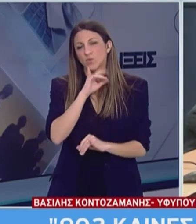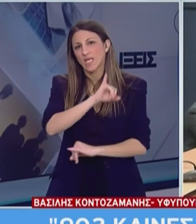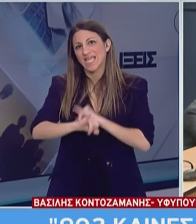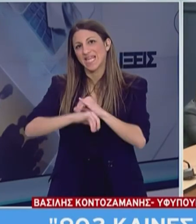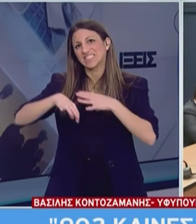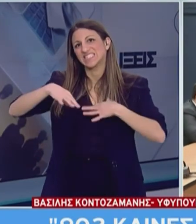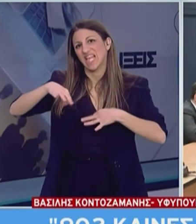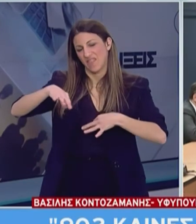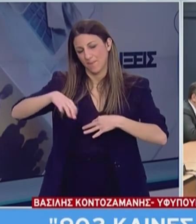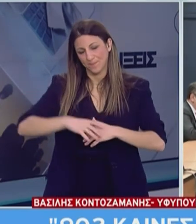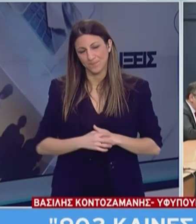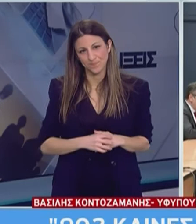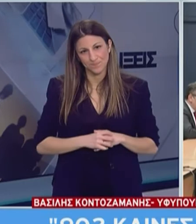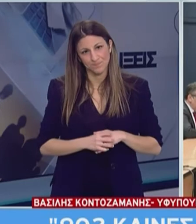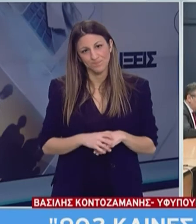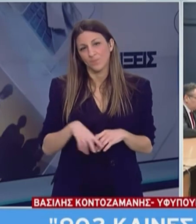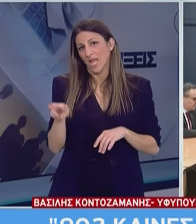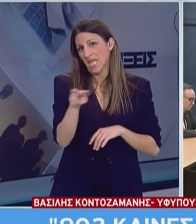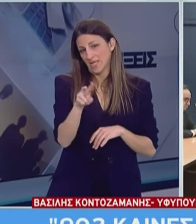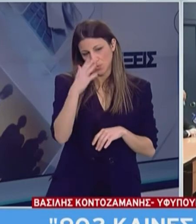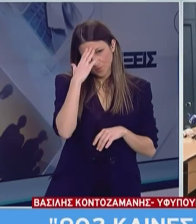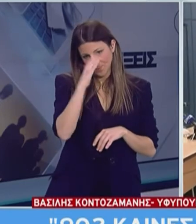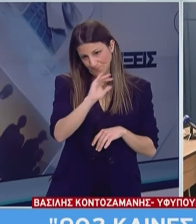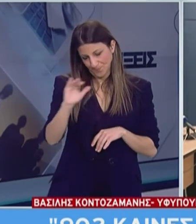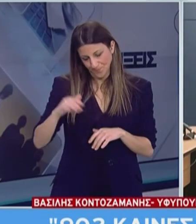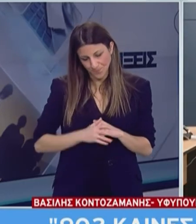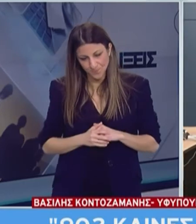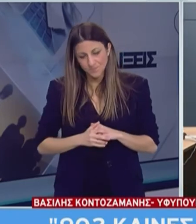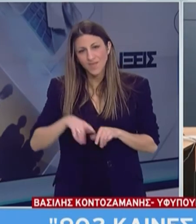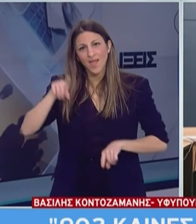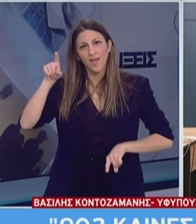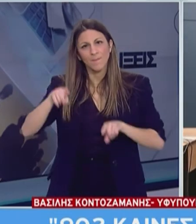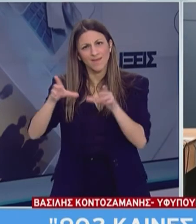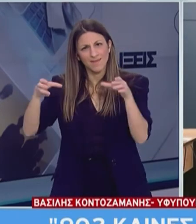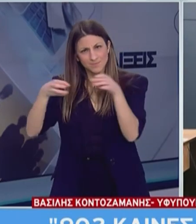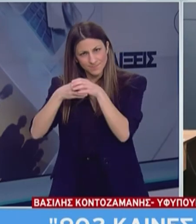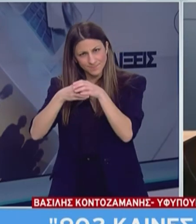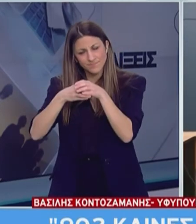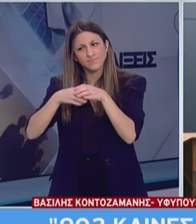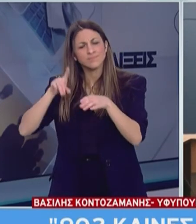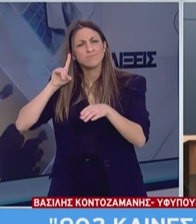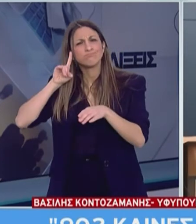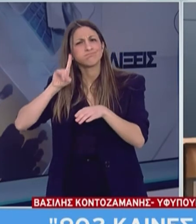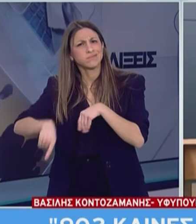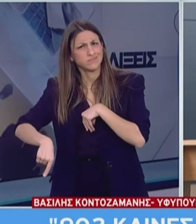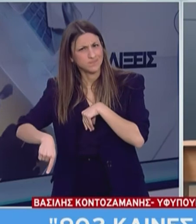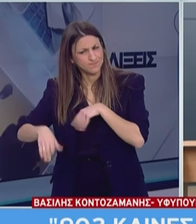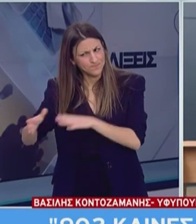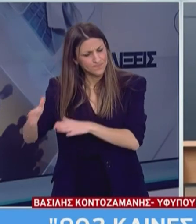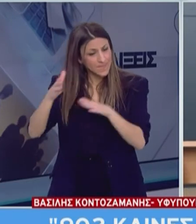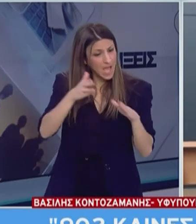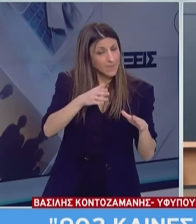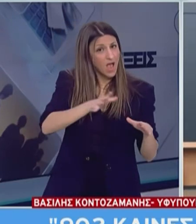Κυρία Τσιόδρα και κύριε Χαρδαλιά, στον αντίποδα των λίγων απίθαρχων υπάρχει η πλειοψηφία των φοβισμένων πολιτών, των